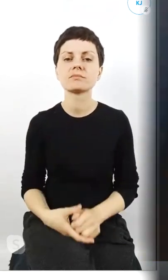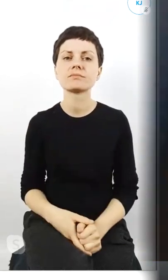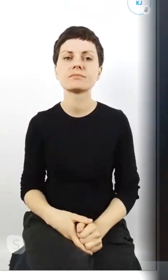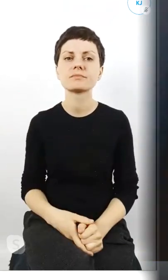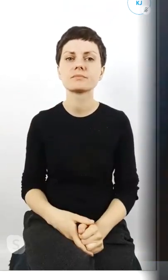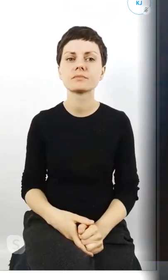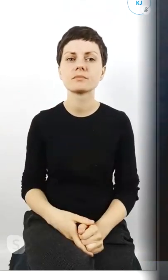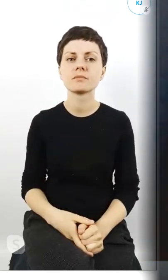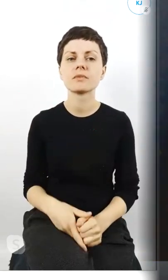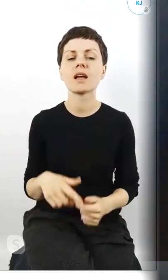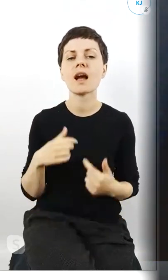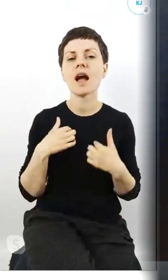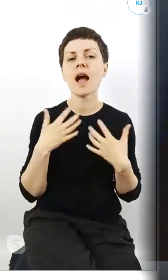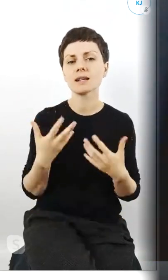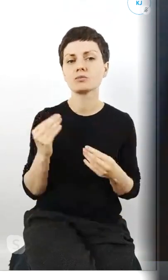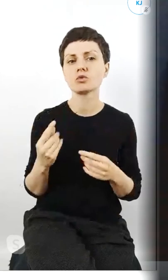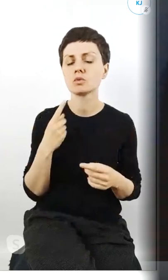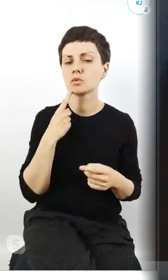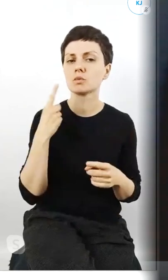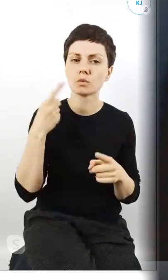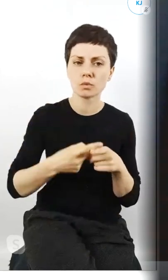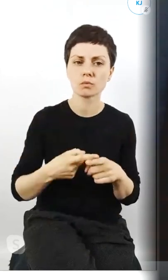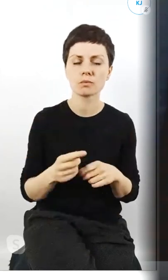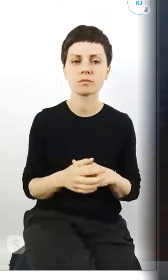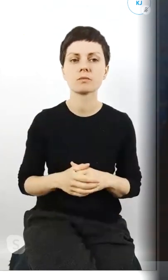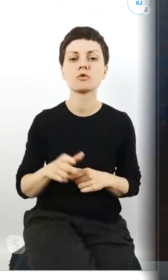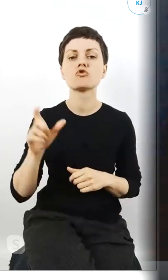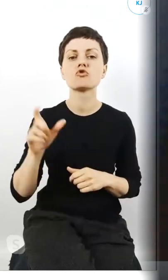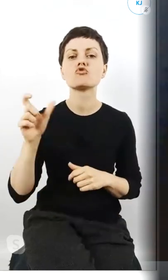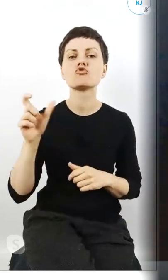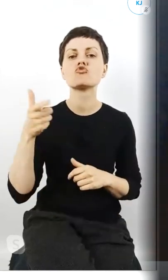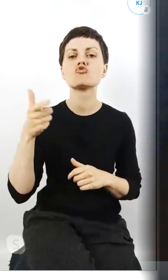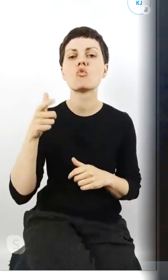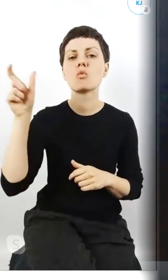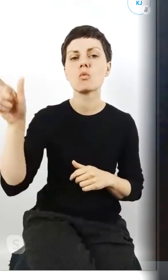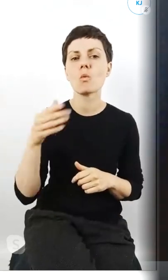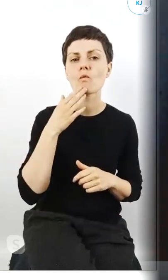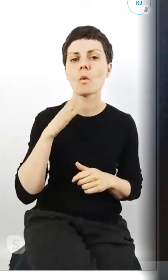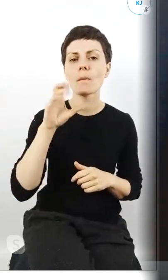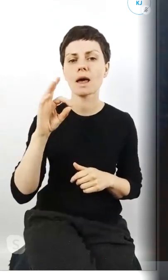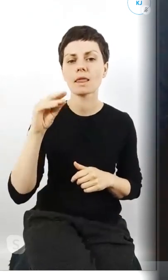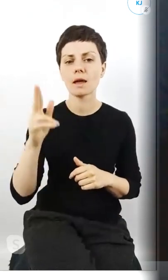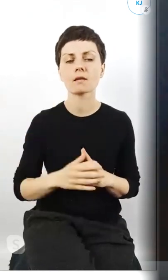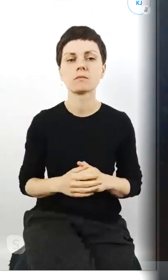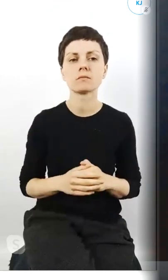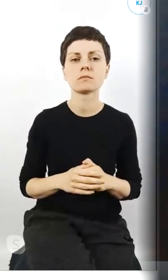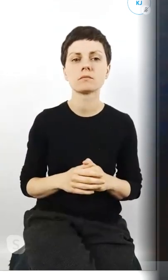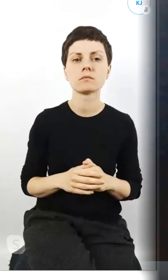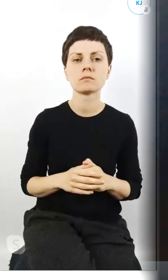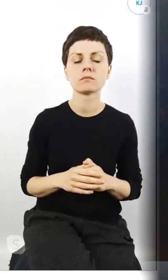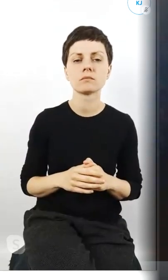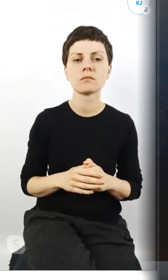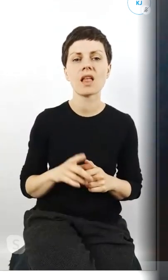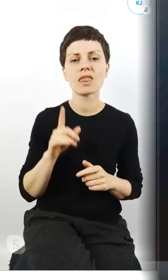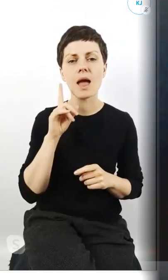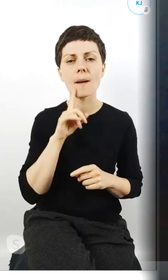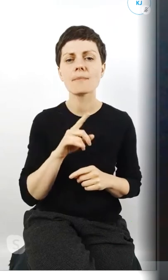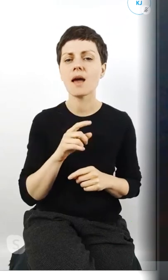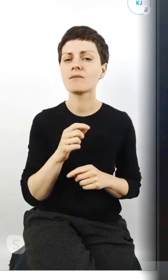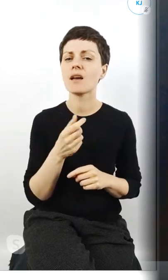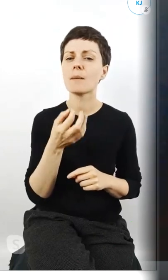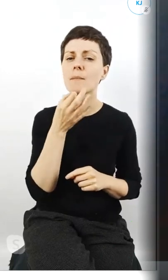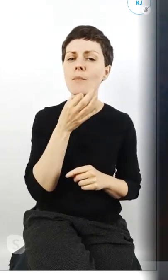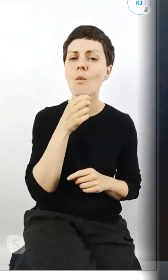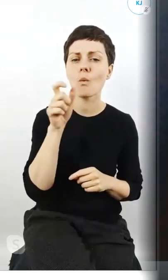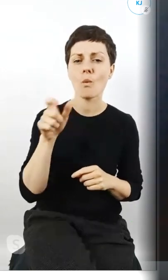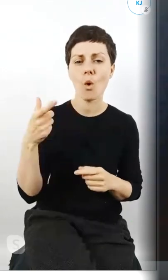jeszcze chciałam się odnieść do tego o czym mówił Bartek o tym że naprawdę niewiele osób zdaje sobie sprawę z